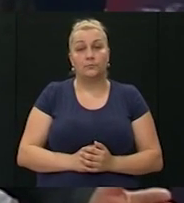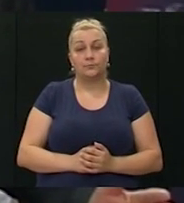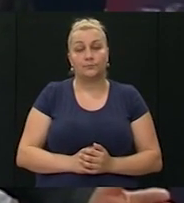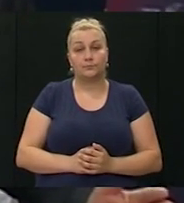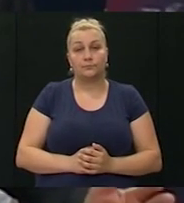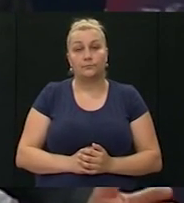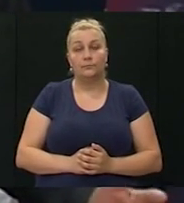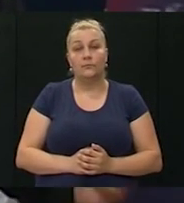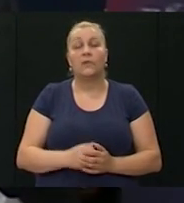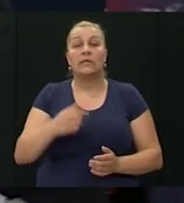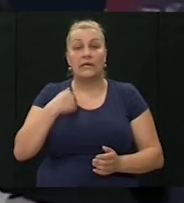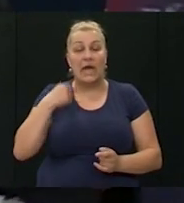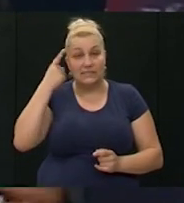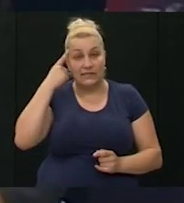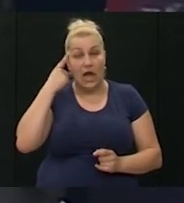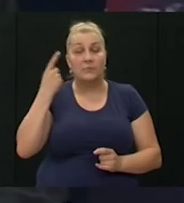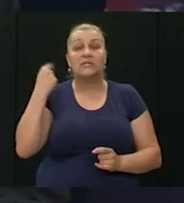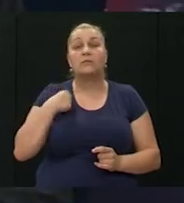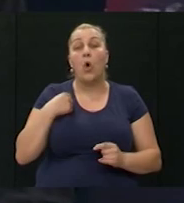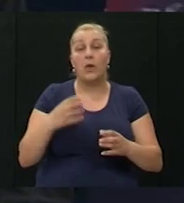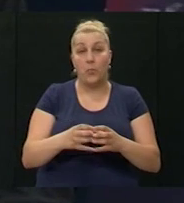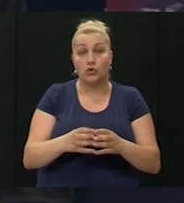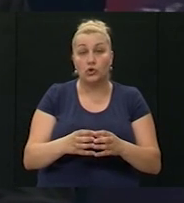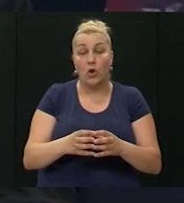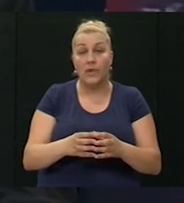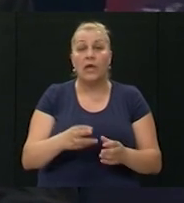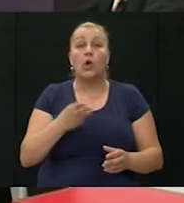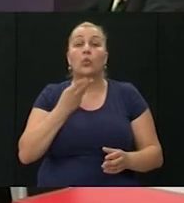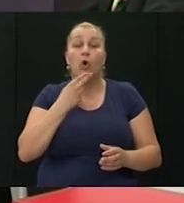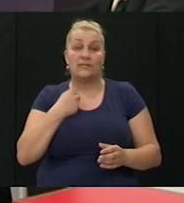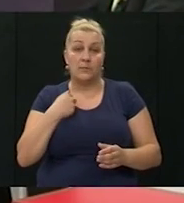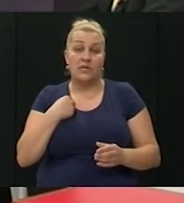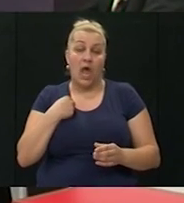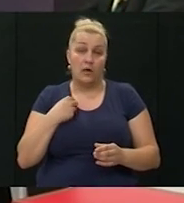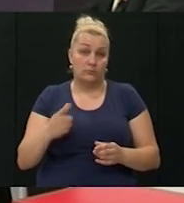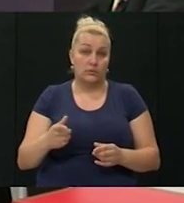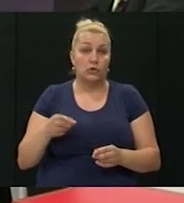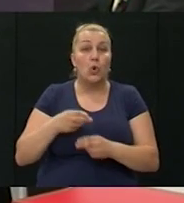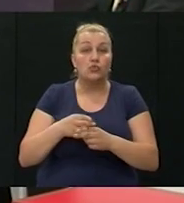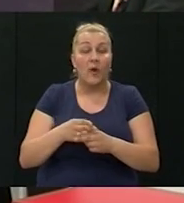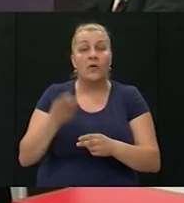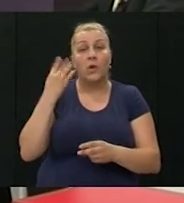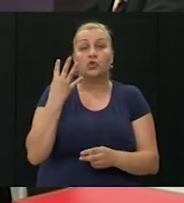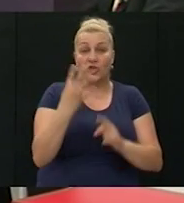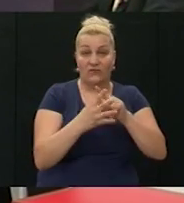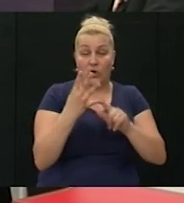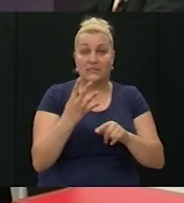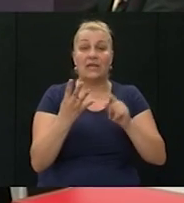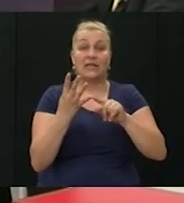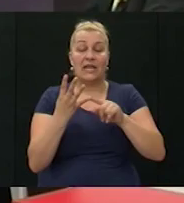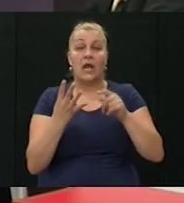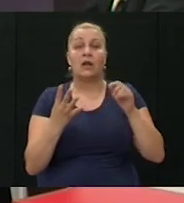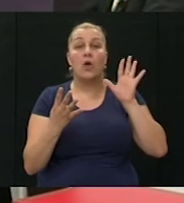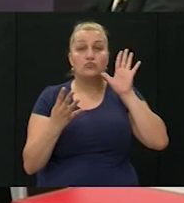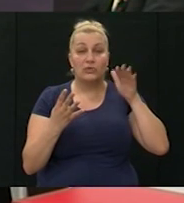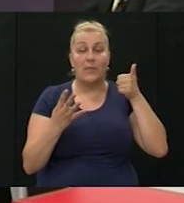isključivo. Ja, recimo, znam iz moje postrojbe u kojoj je služba u našem Purinama. Bilo nas je četvorica, jedan je bio musliman, jedan